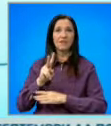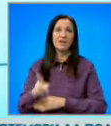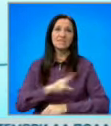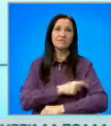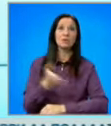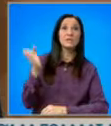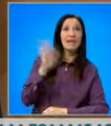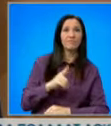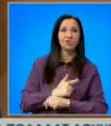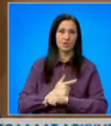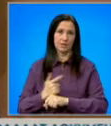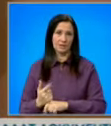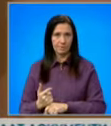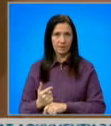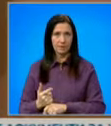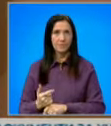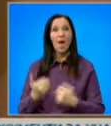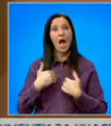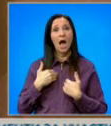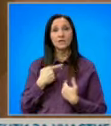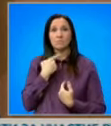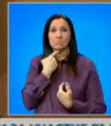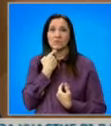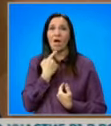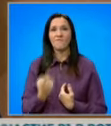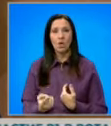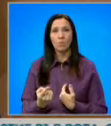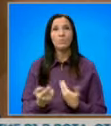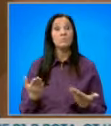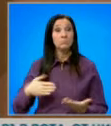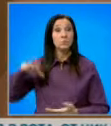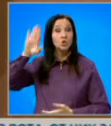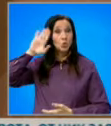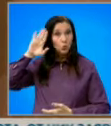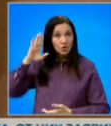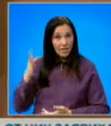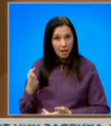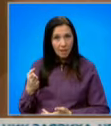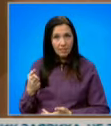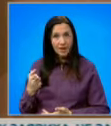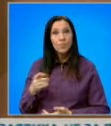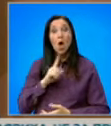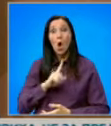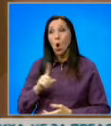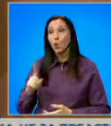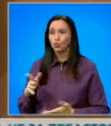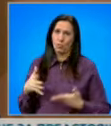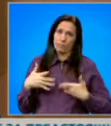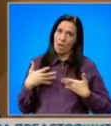следващата седмица. Аз съм заявил, че служителите, които